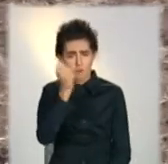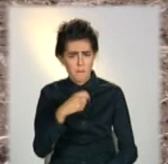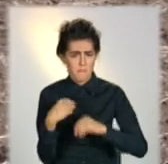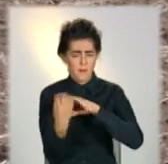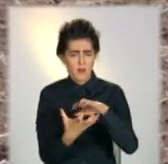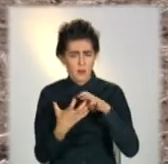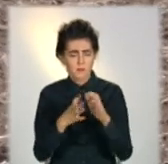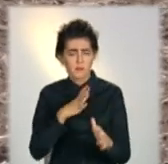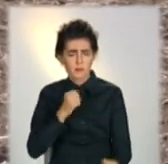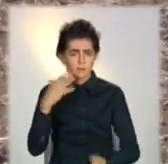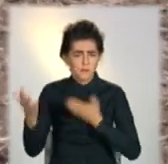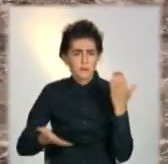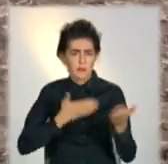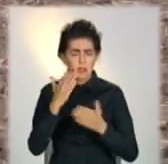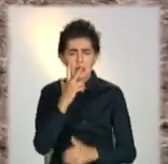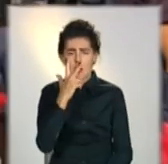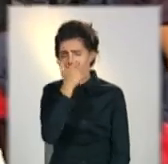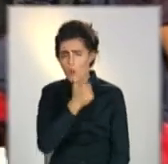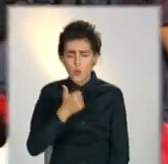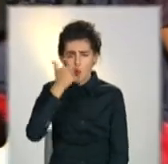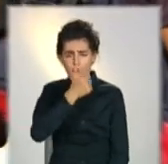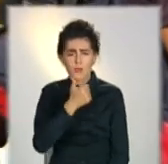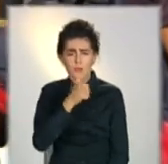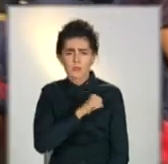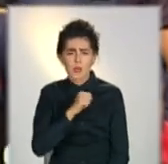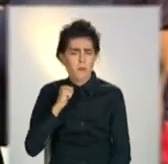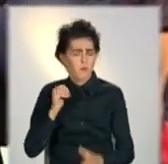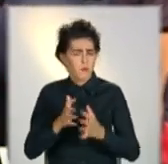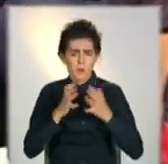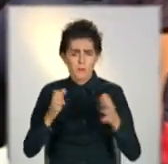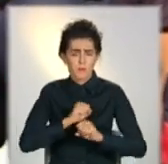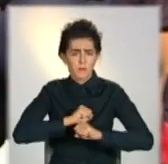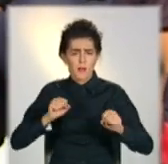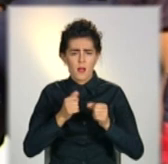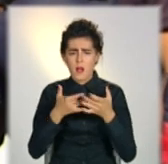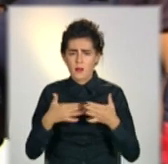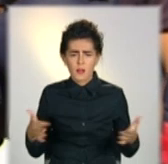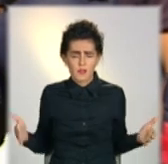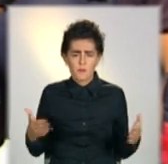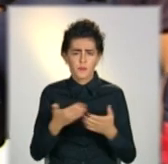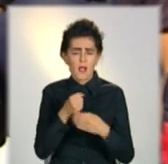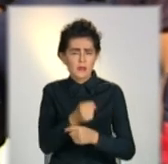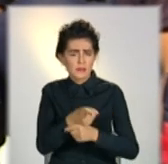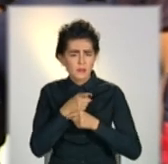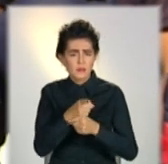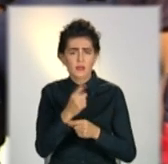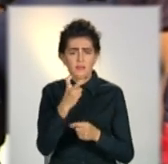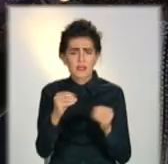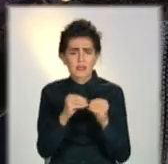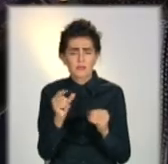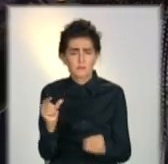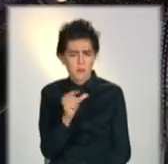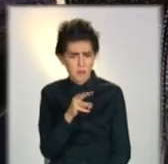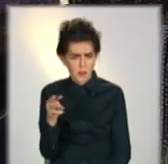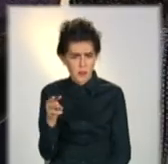Територію розміновували близько трьох років. Найбільша кількість вибухонебезпечних предметів – це були артилерійські снаряди 210 мм.